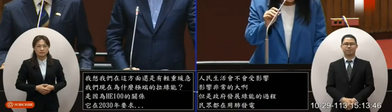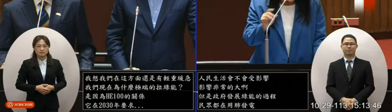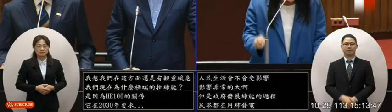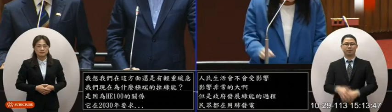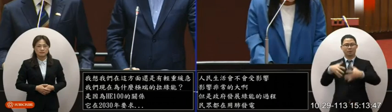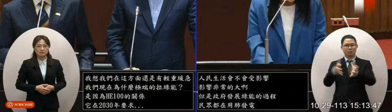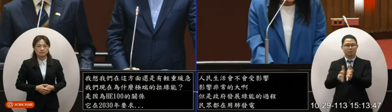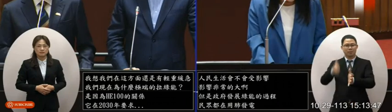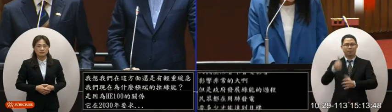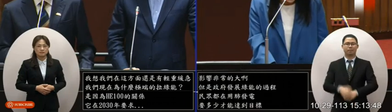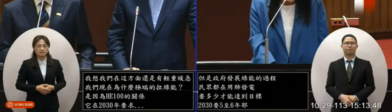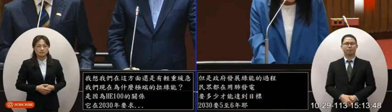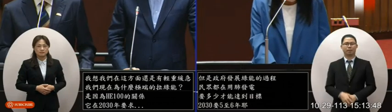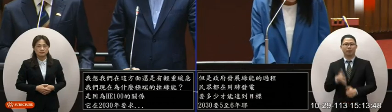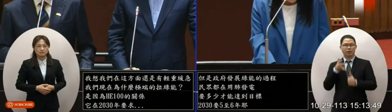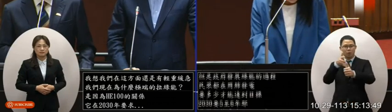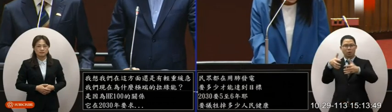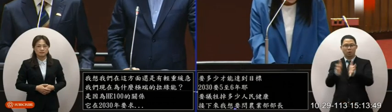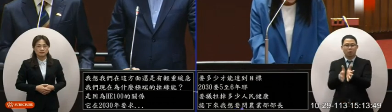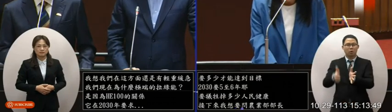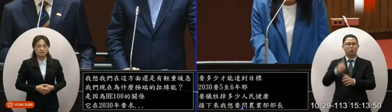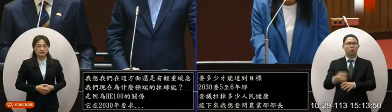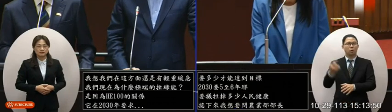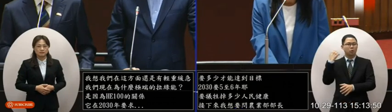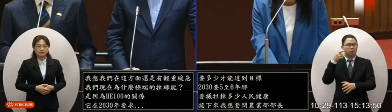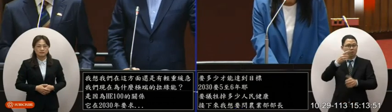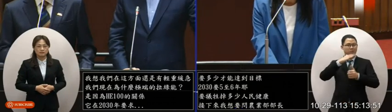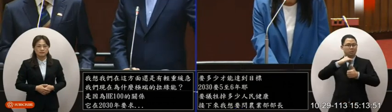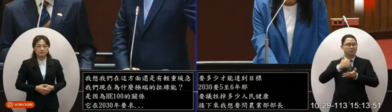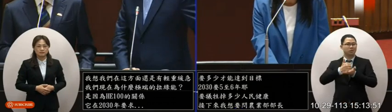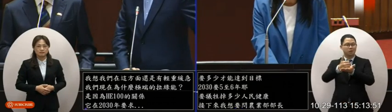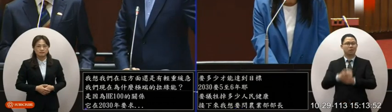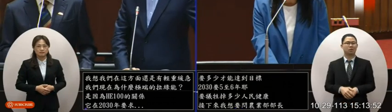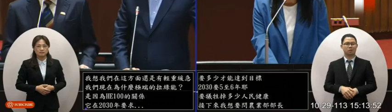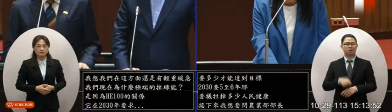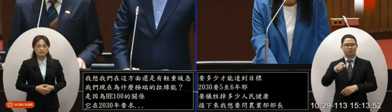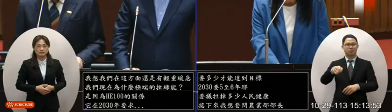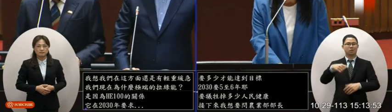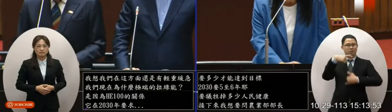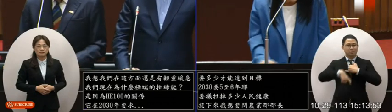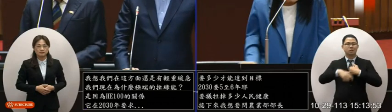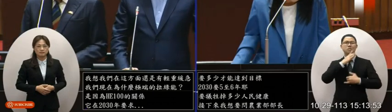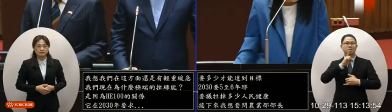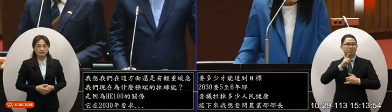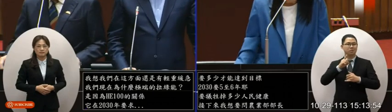部長請問一下部長昨天被傳喚您是用什麼身分被傳喚